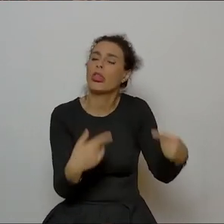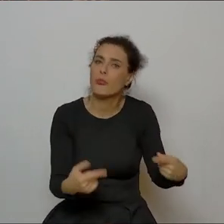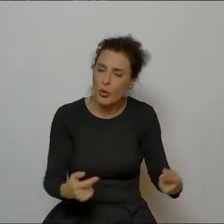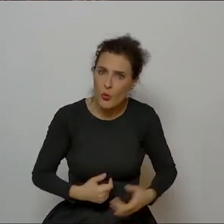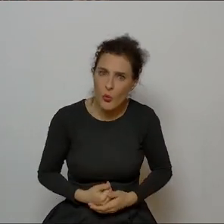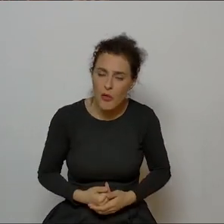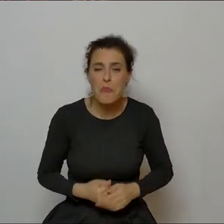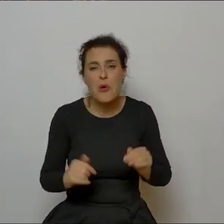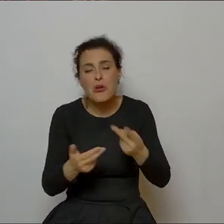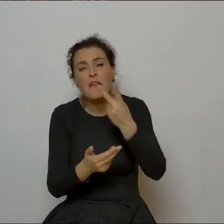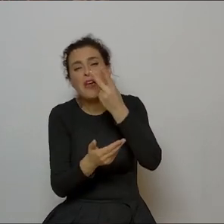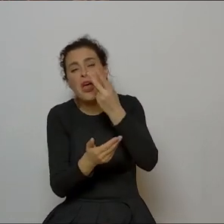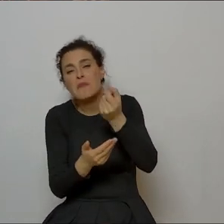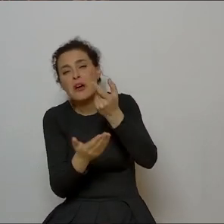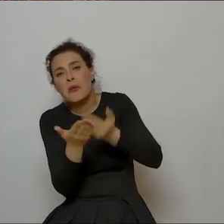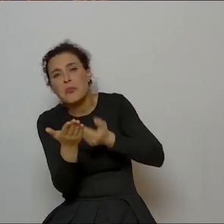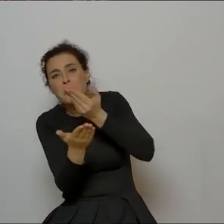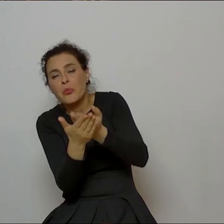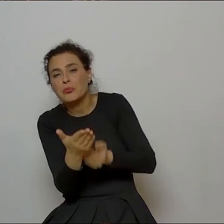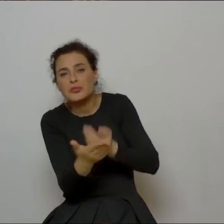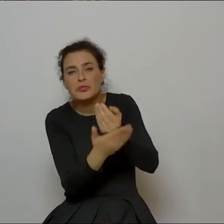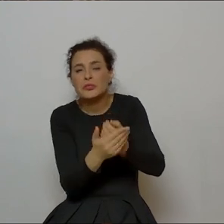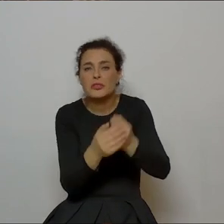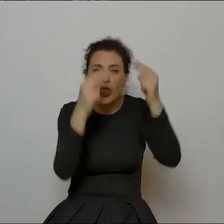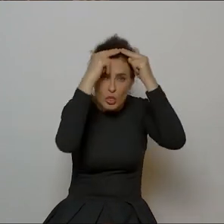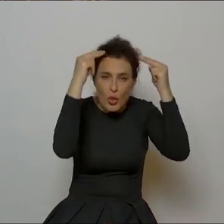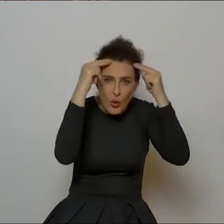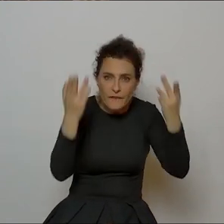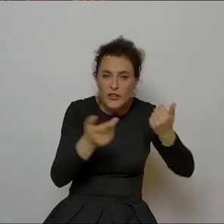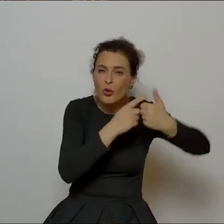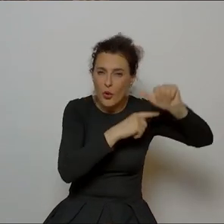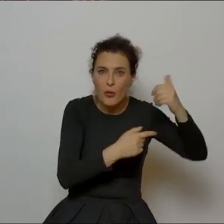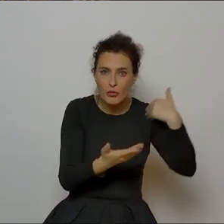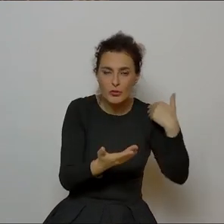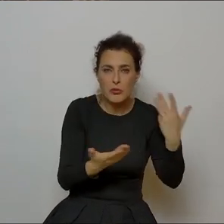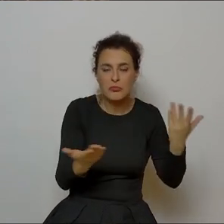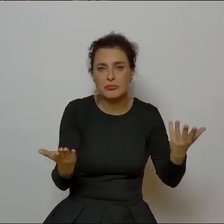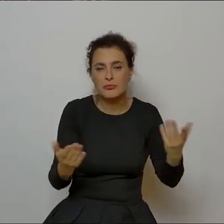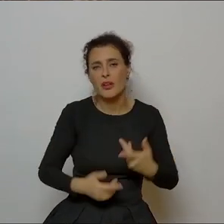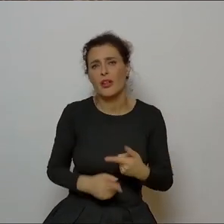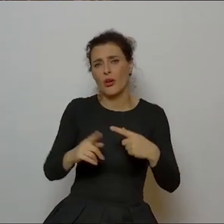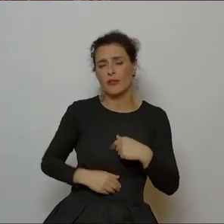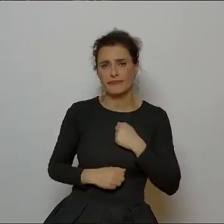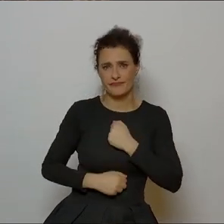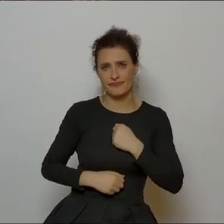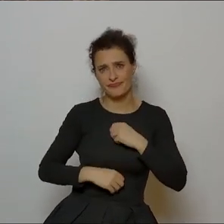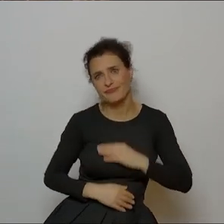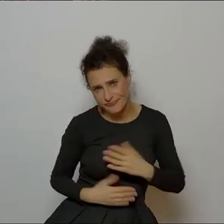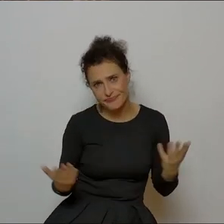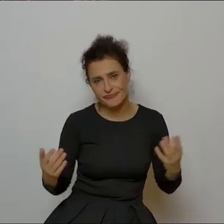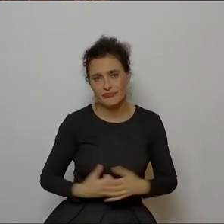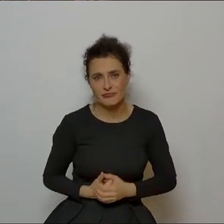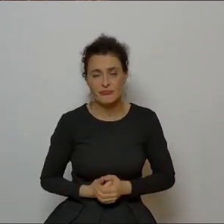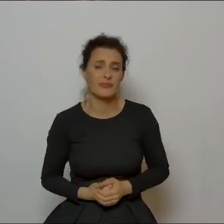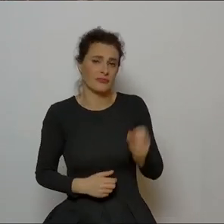były jakieś tam dwie prośby z Norwidem w tych rok temu. Także, Zdychamy trochę. Zdychamy trochę. Tak, no,